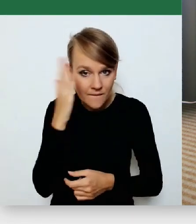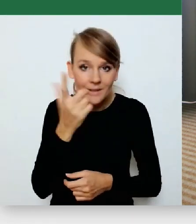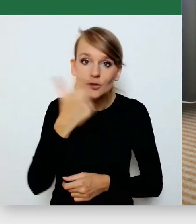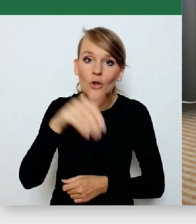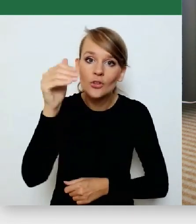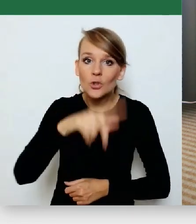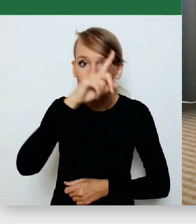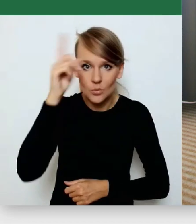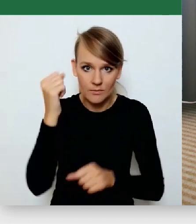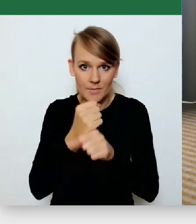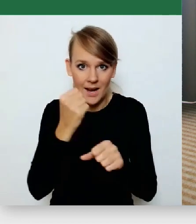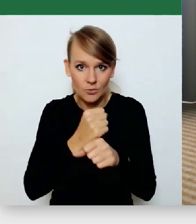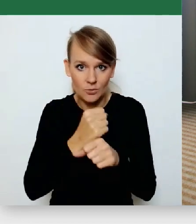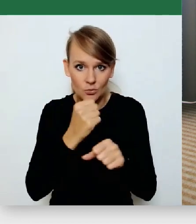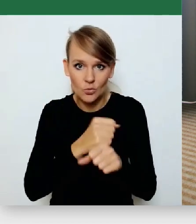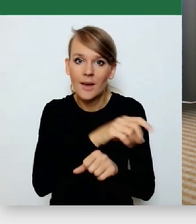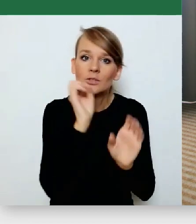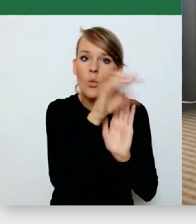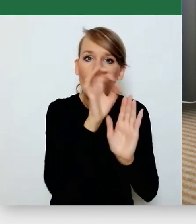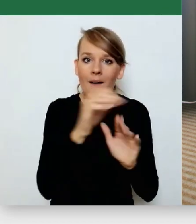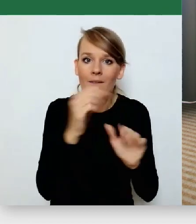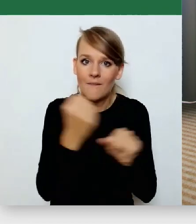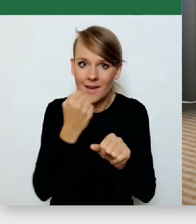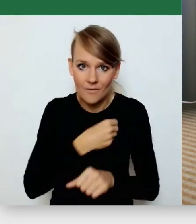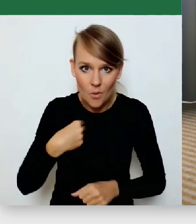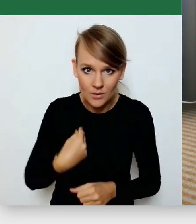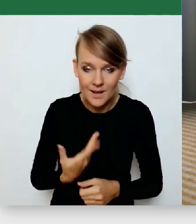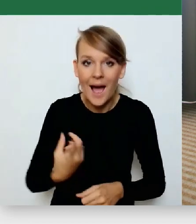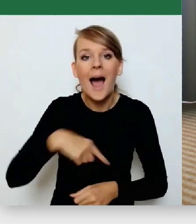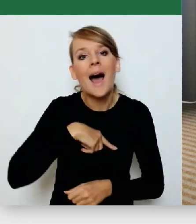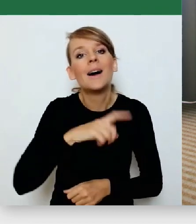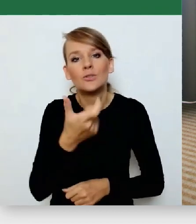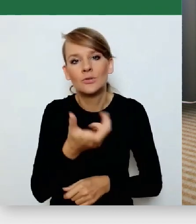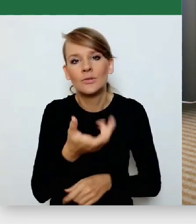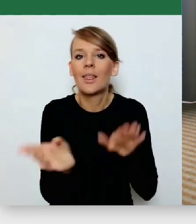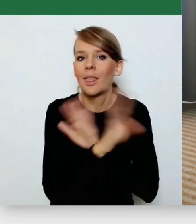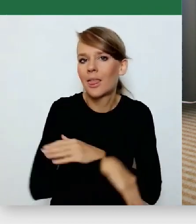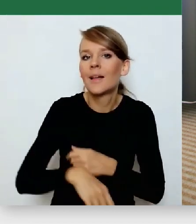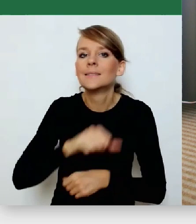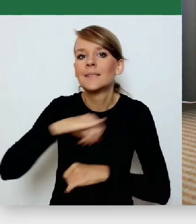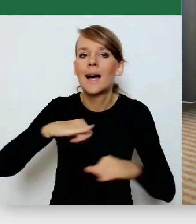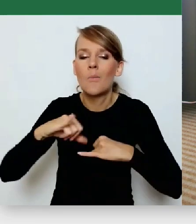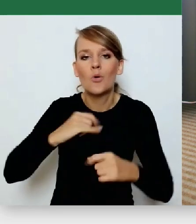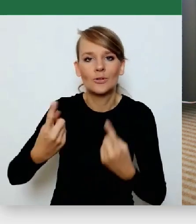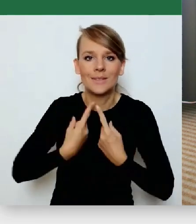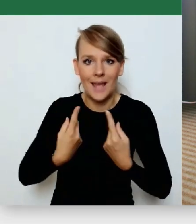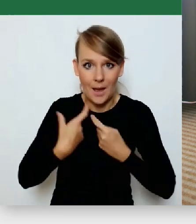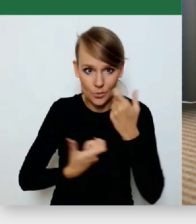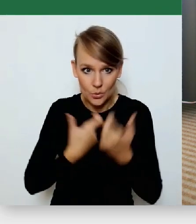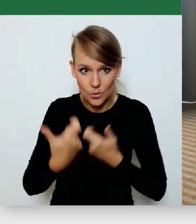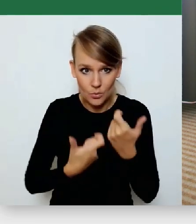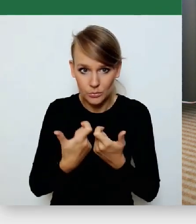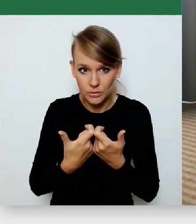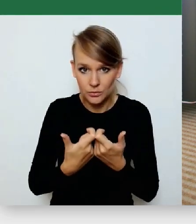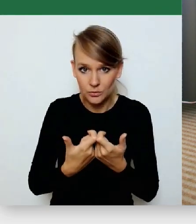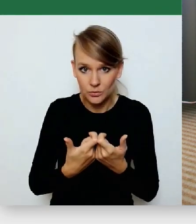na składach węgla w Polsce i my mamy ich wyrugować, zrobić to bez nich, jako samorządy sami, ale i to nasz